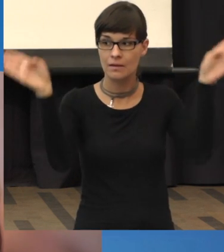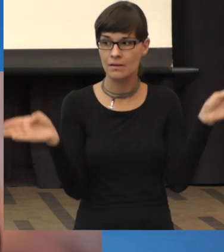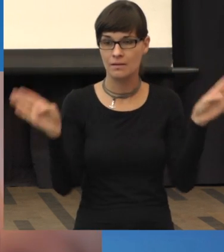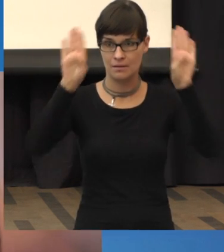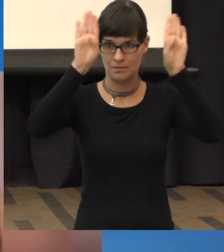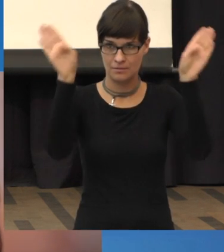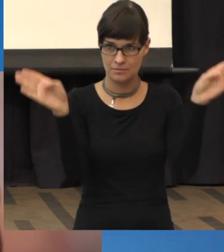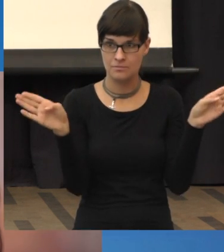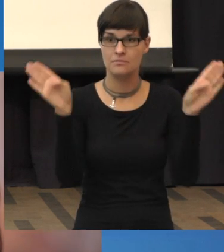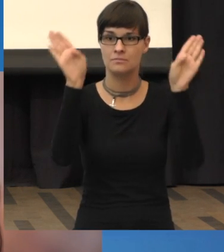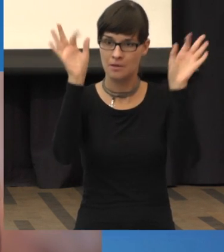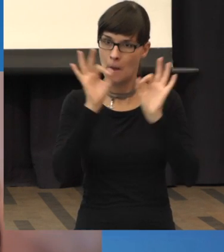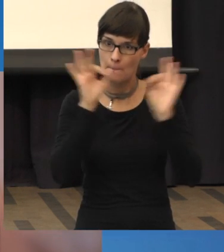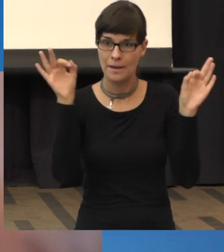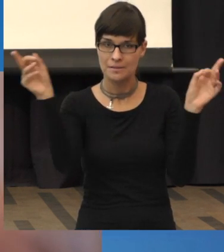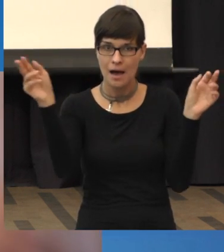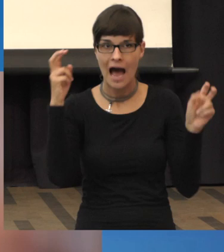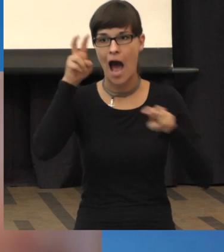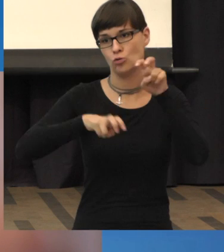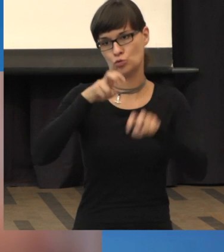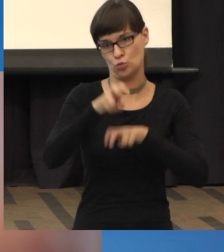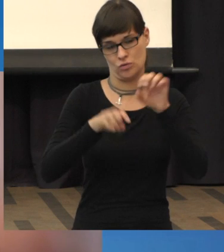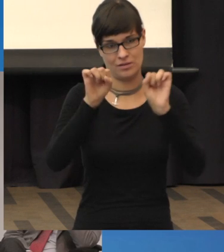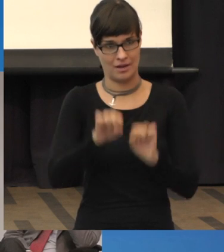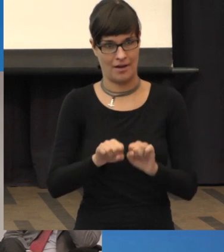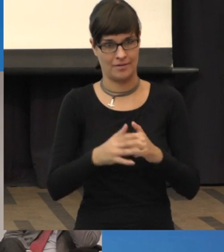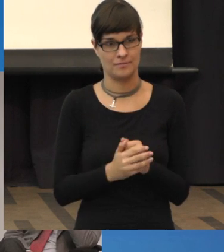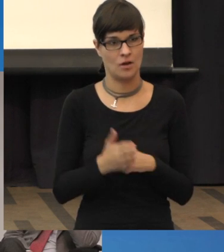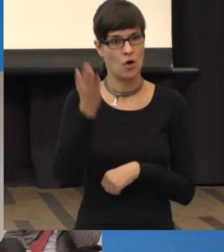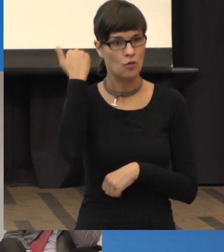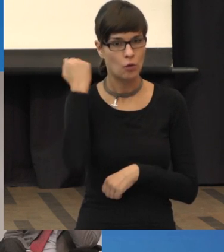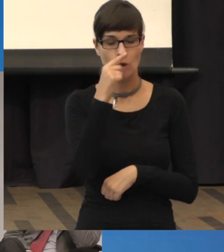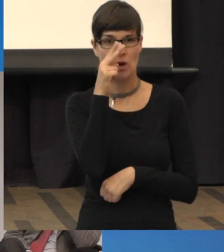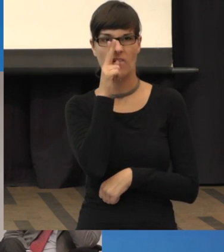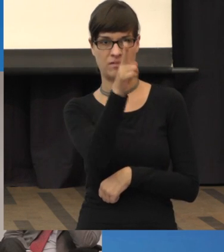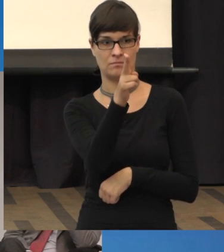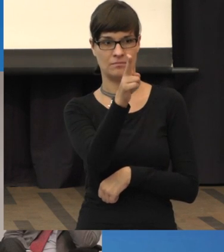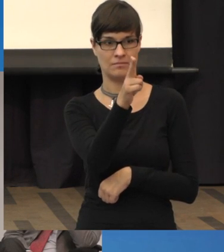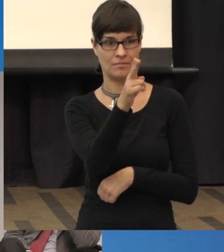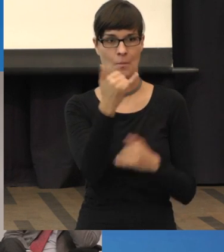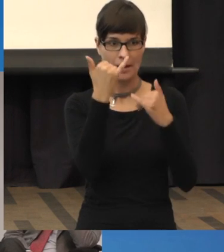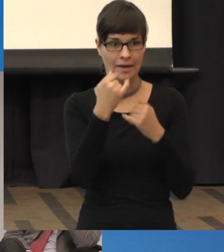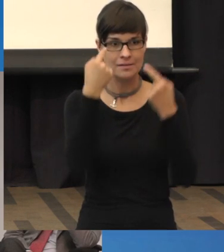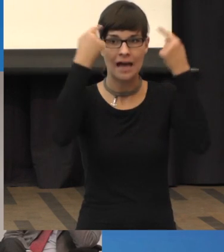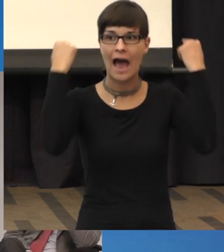Netzhaut, besser auszunutzen, wie man das früher gemacht hat, bevor die Makuladegeneration